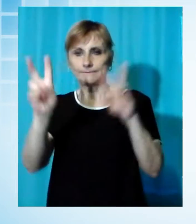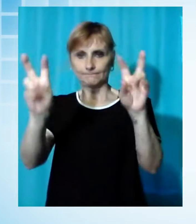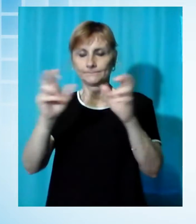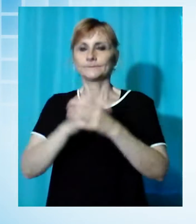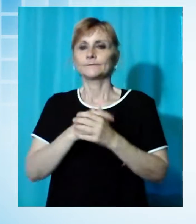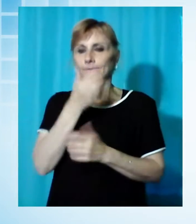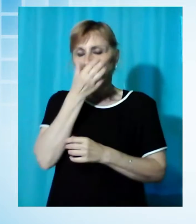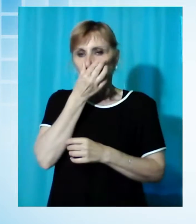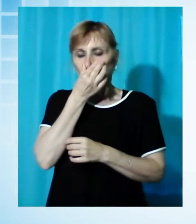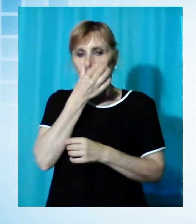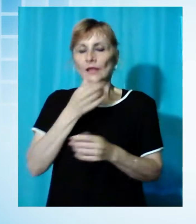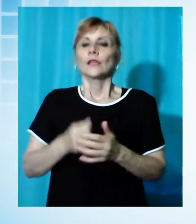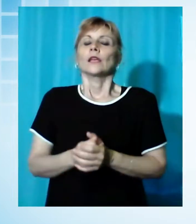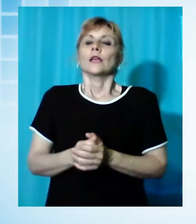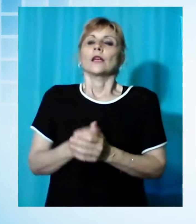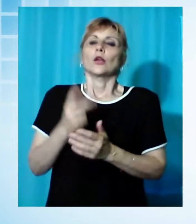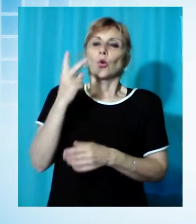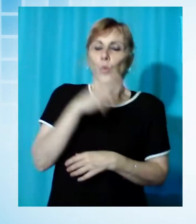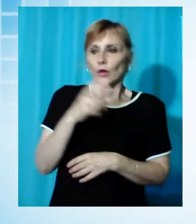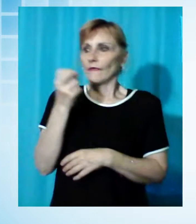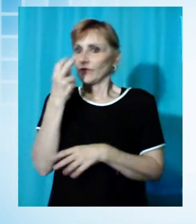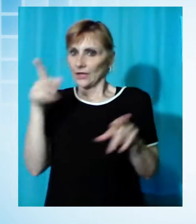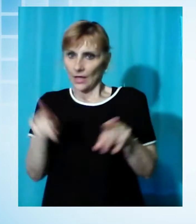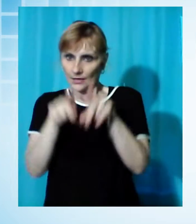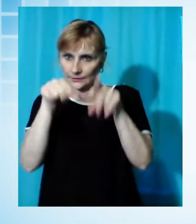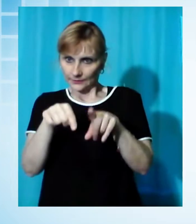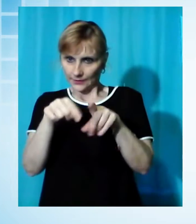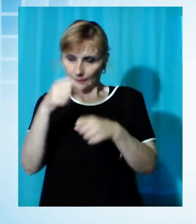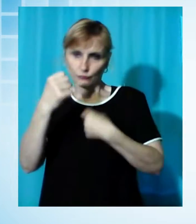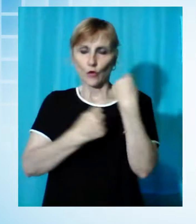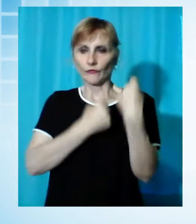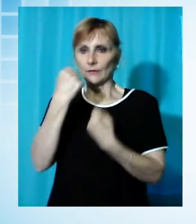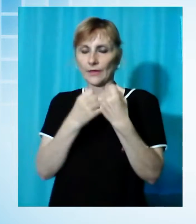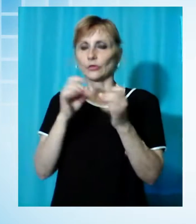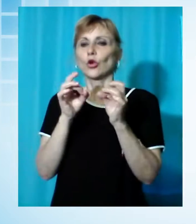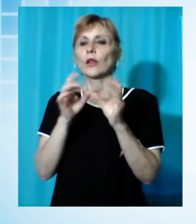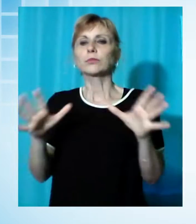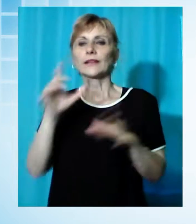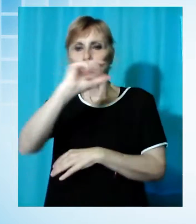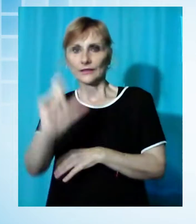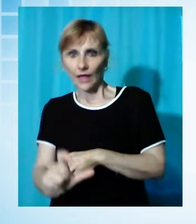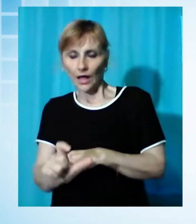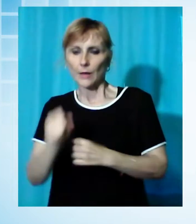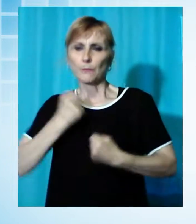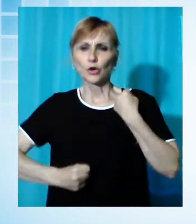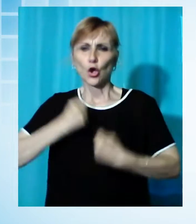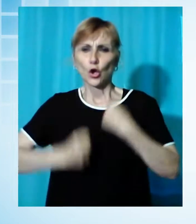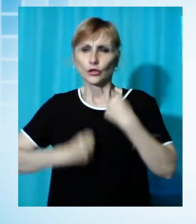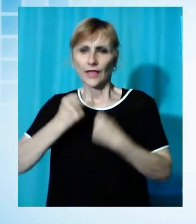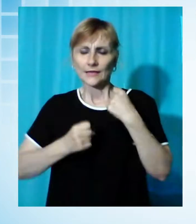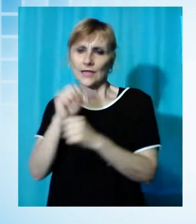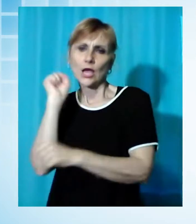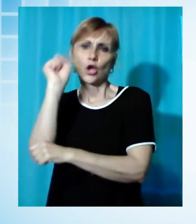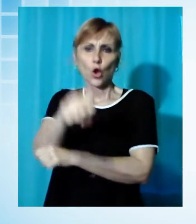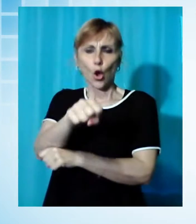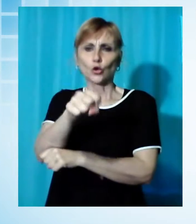così come a Firenze, il Movimento Liberiamo l'Italia ha messo in atto una protesta diretta verso il governo per quanto riguarda la gestione dell